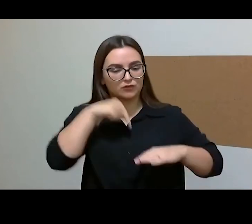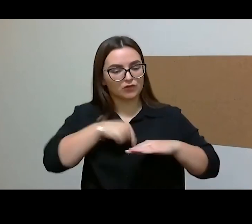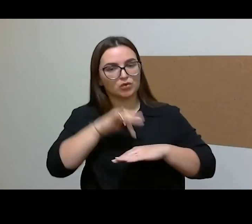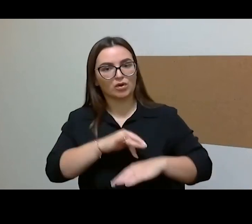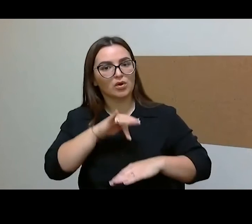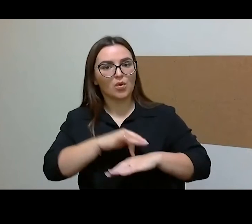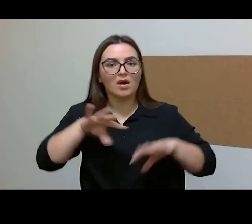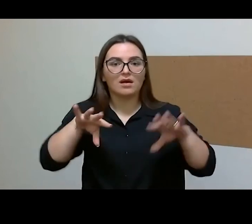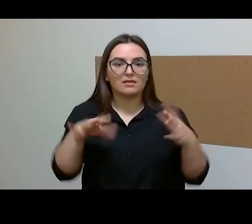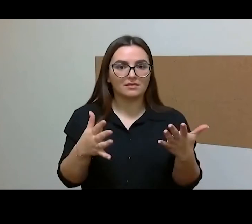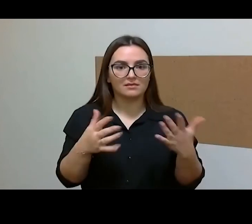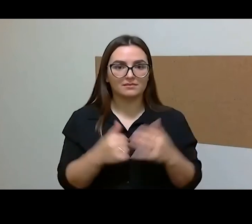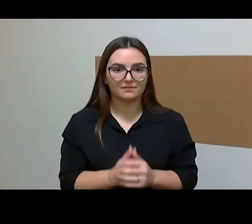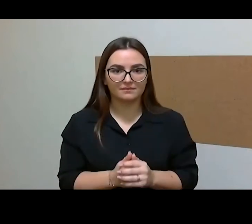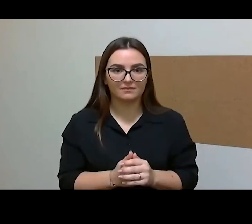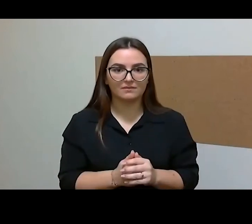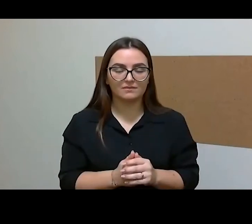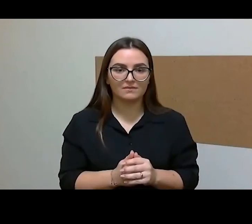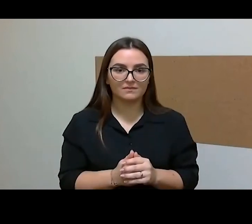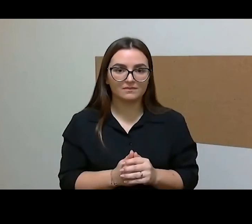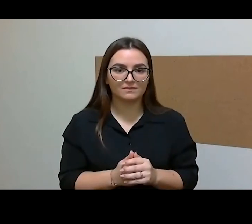padeda padaryti jūsų vaikai?